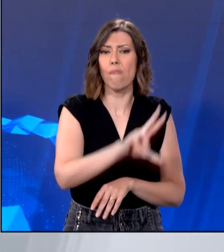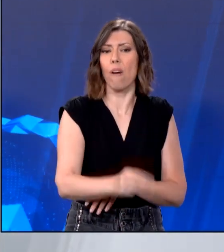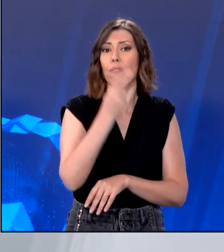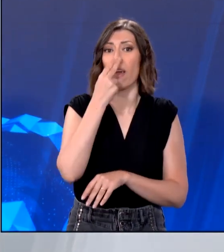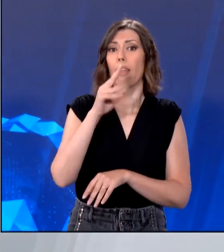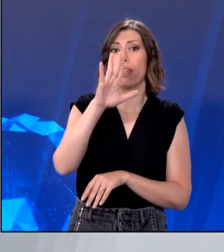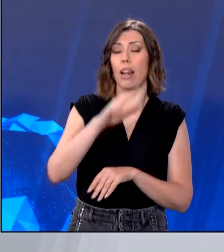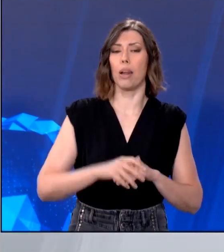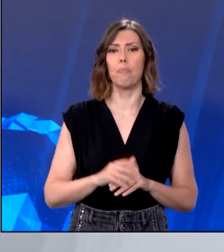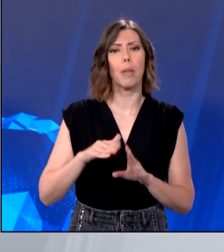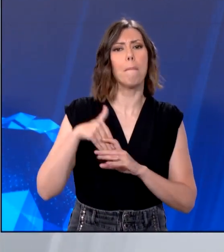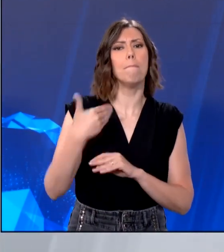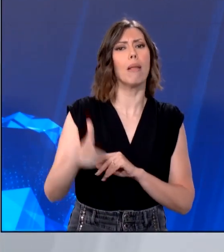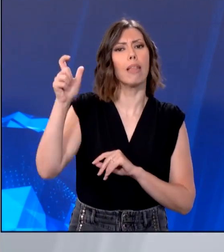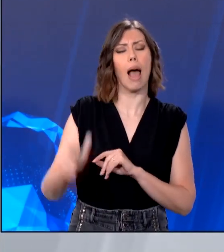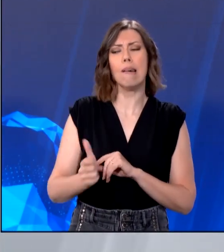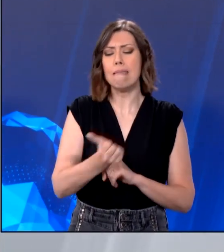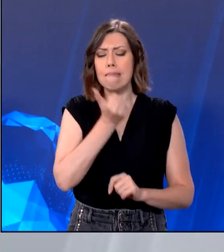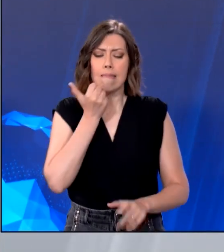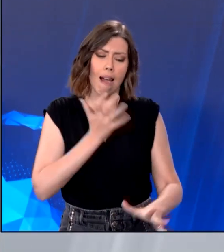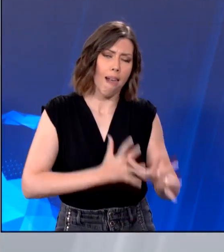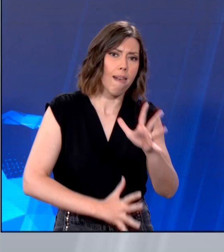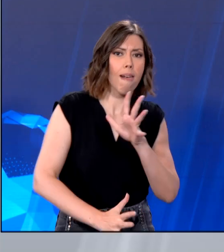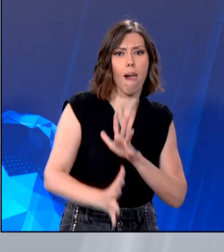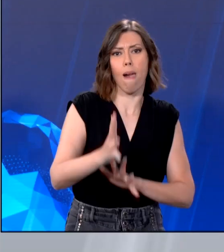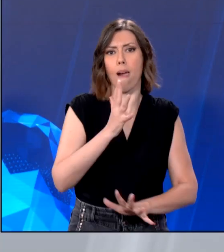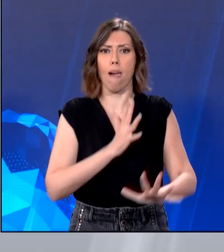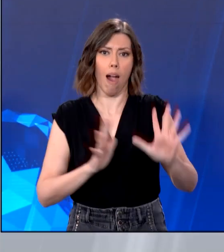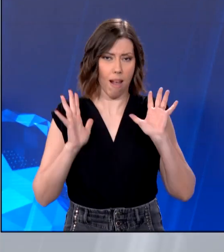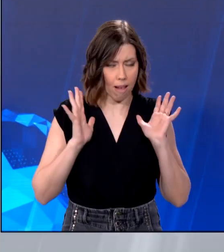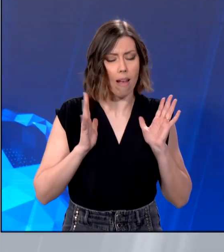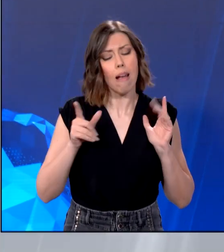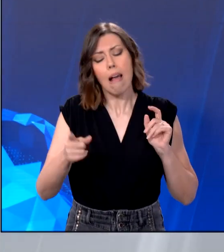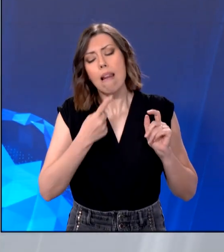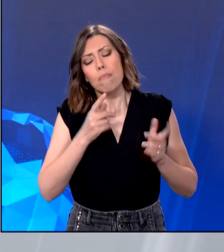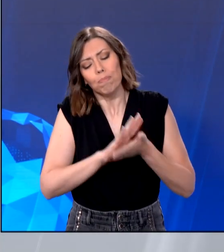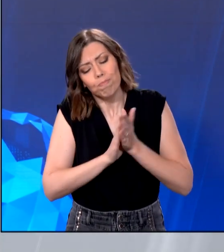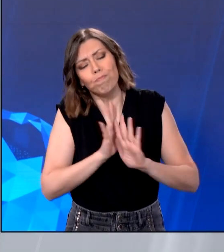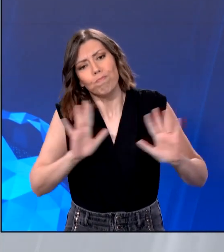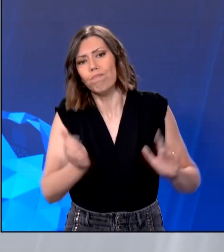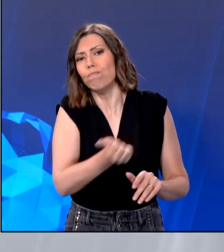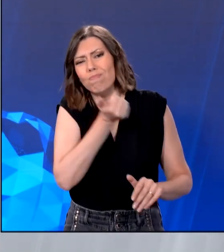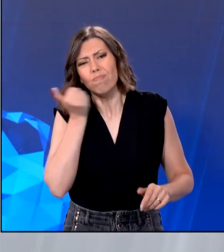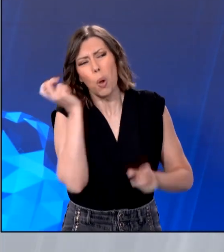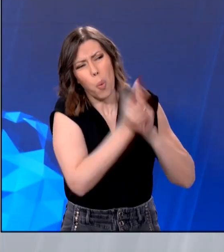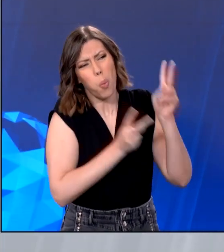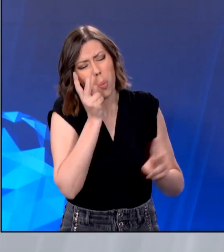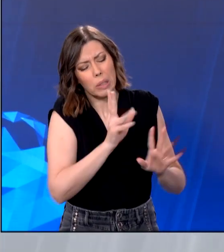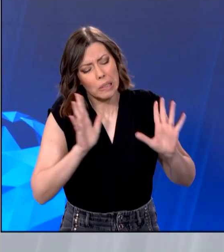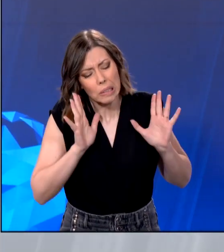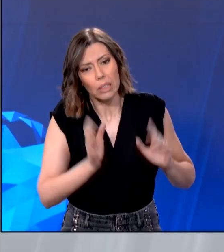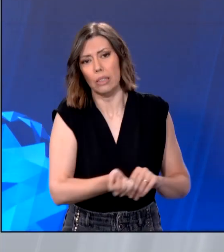Στην πορεία όμως ο Vance μετακινήθηκε πιο κοντά στο περιβάλλον του Τραμπ, μετανιώνοντας όπως είχε πει για τις επίμαχες δηλώσεις του